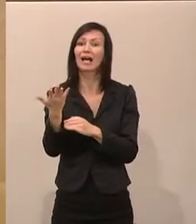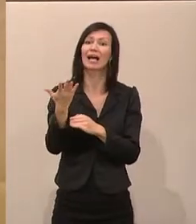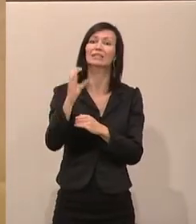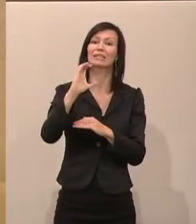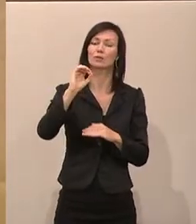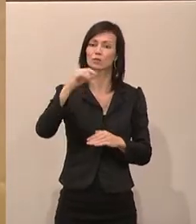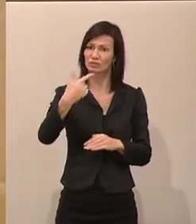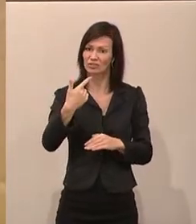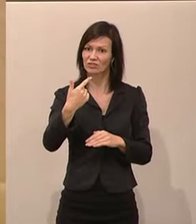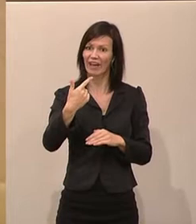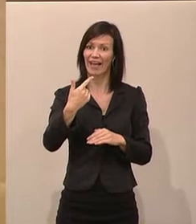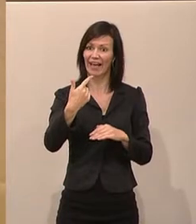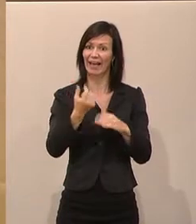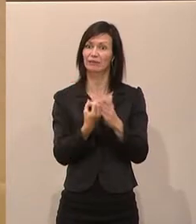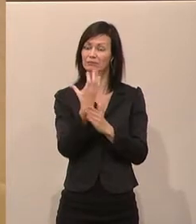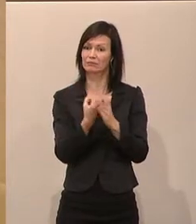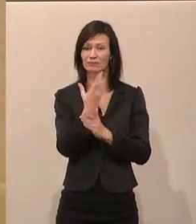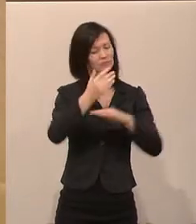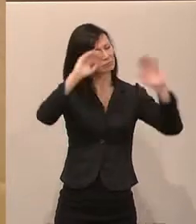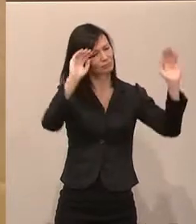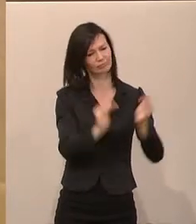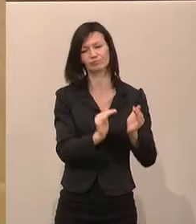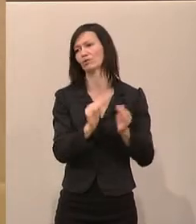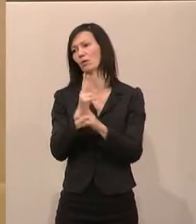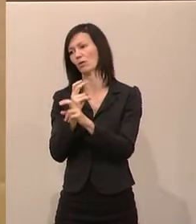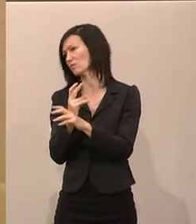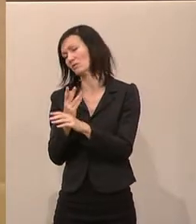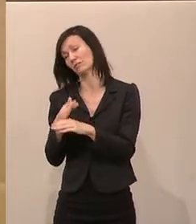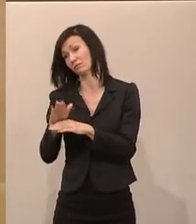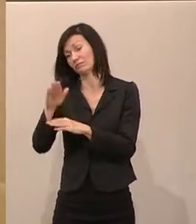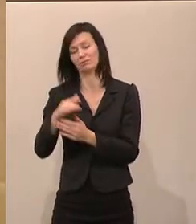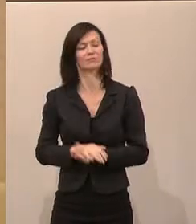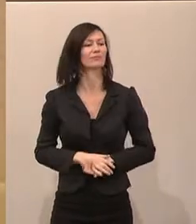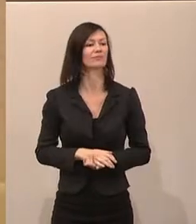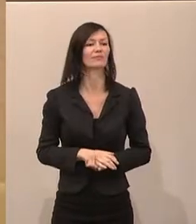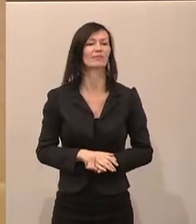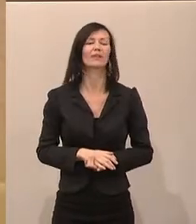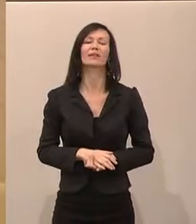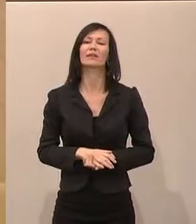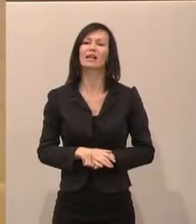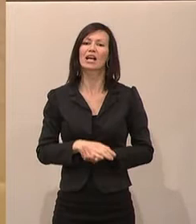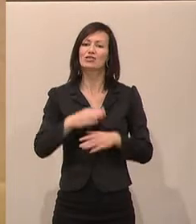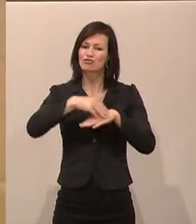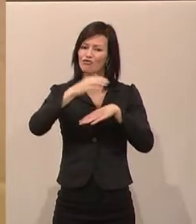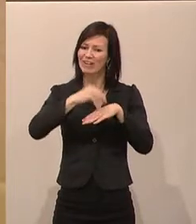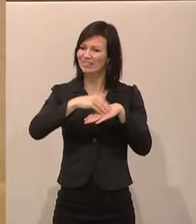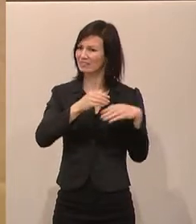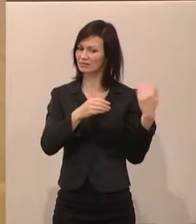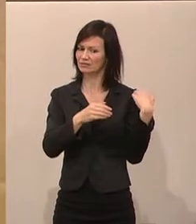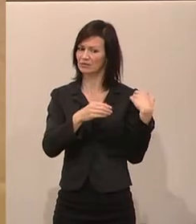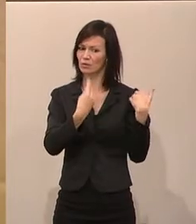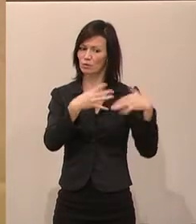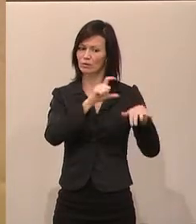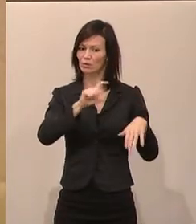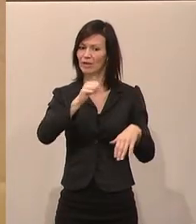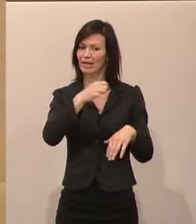-Emissionsreduktion als Österreich. Und Schweden ist das Land, das seit 1991 gleich mehrere